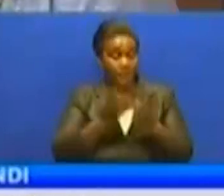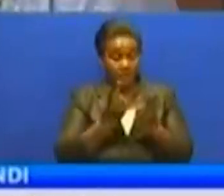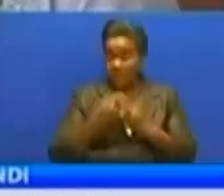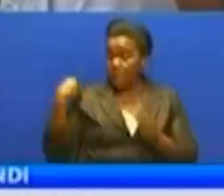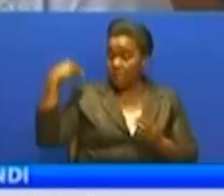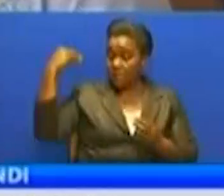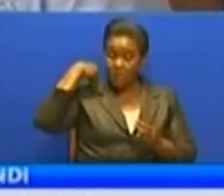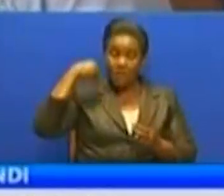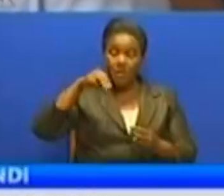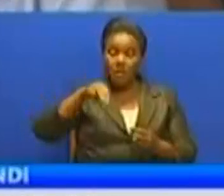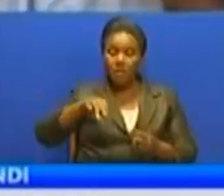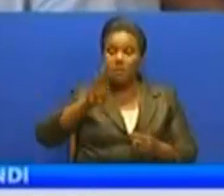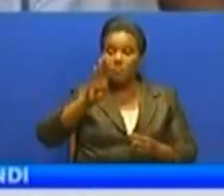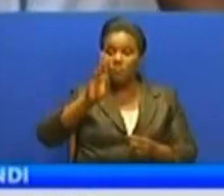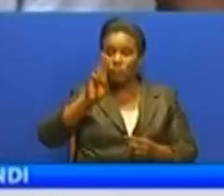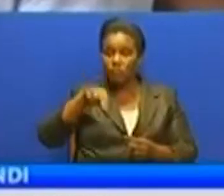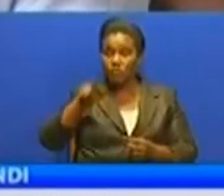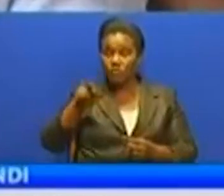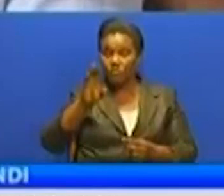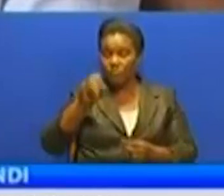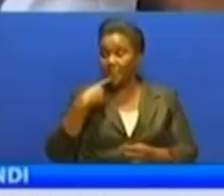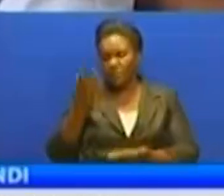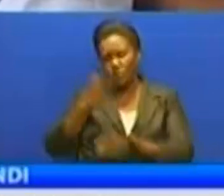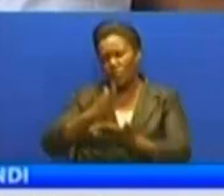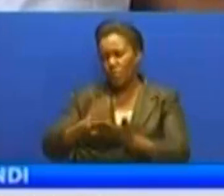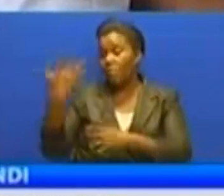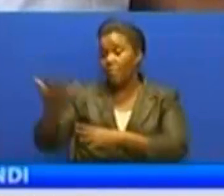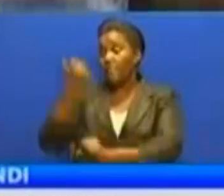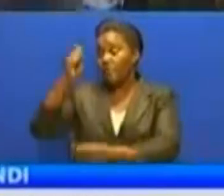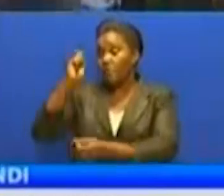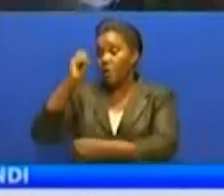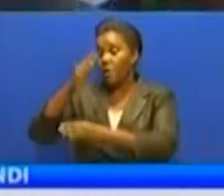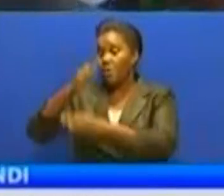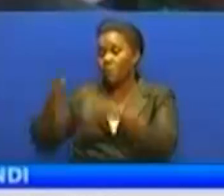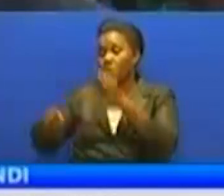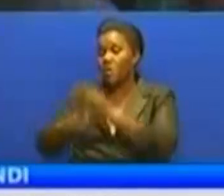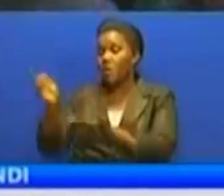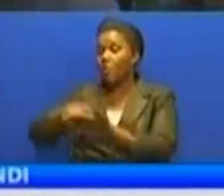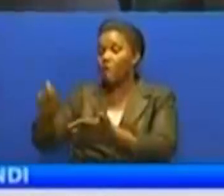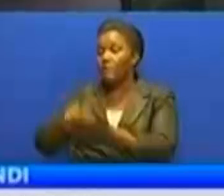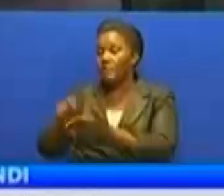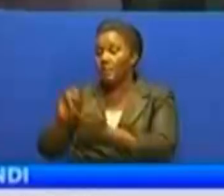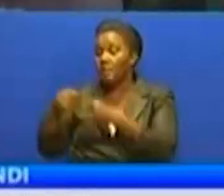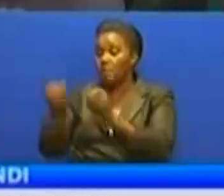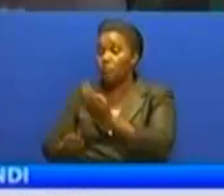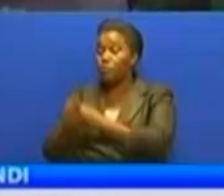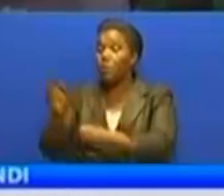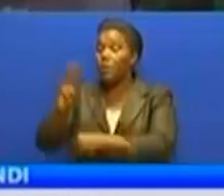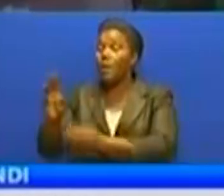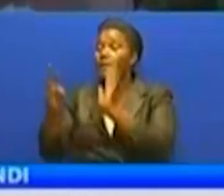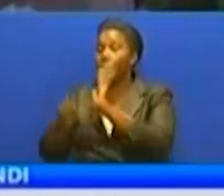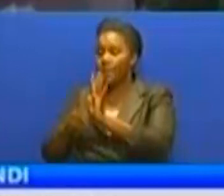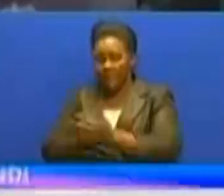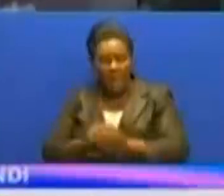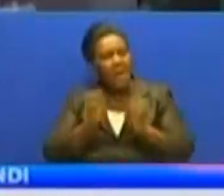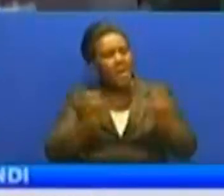Generali Mbungwa mesema, pamoja na kufanikua kujenga majengo ya ofisi za takukuru katika wilaya saba, bado inakabiliwa na uhaba